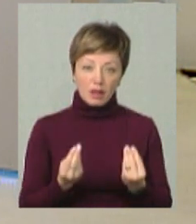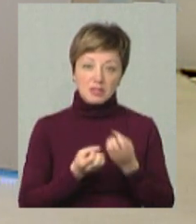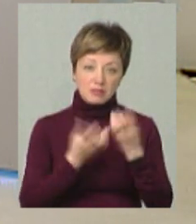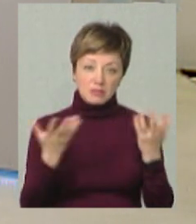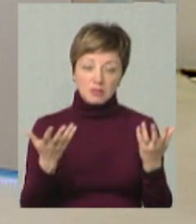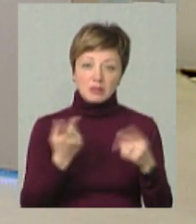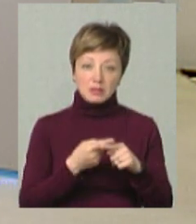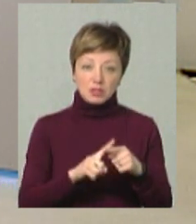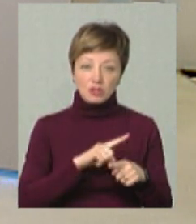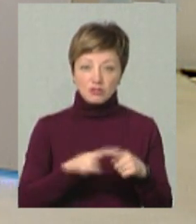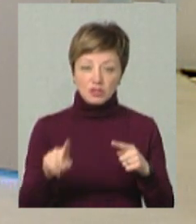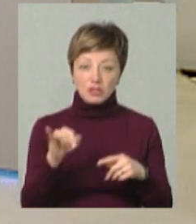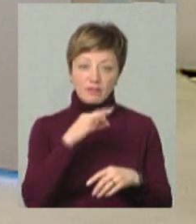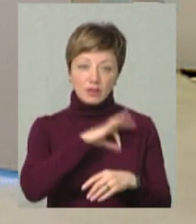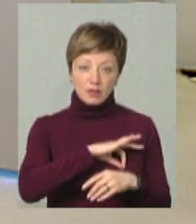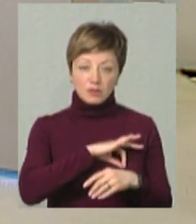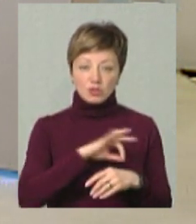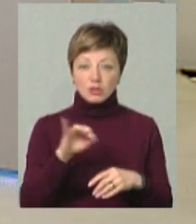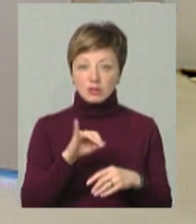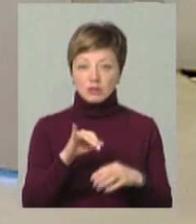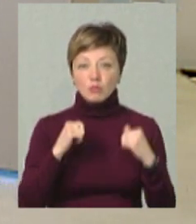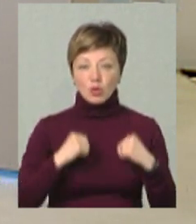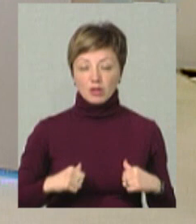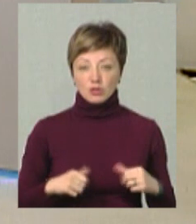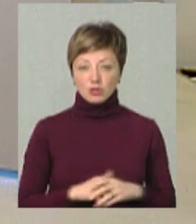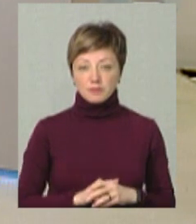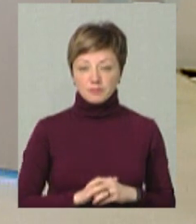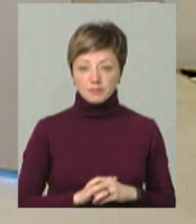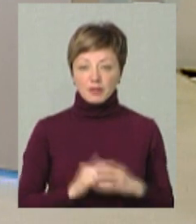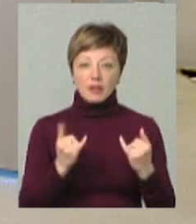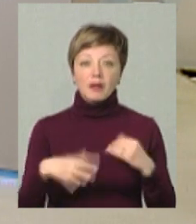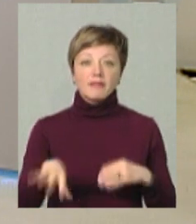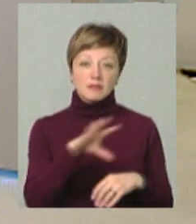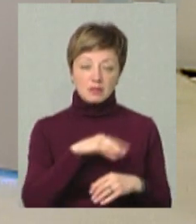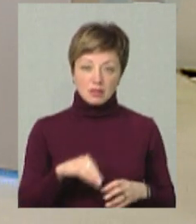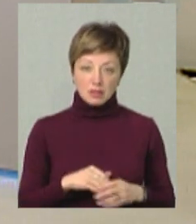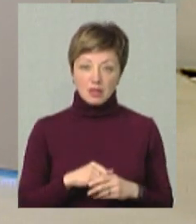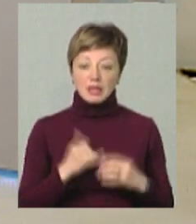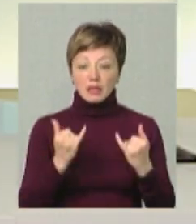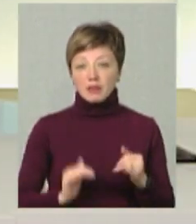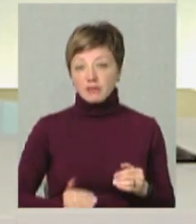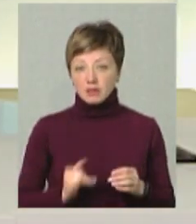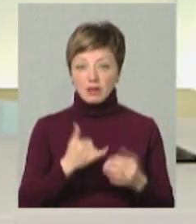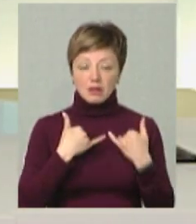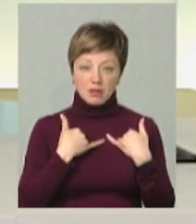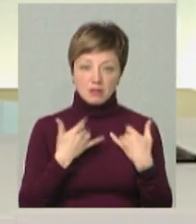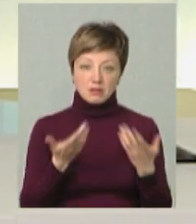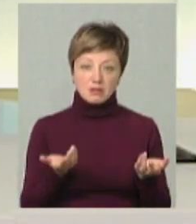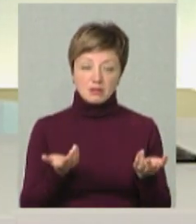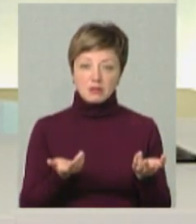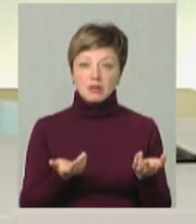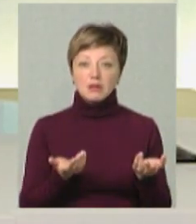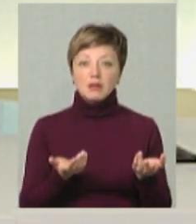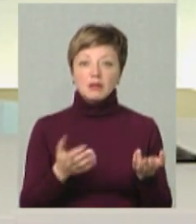світовий, це і швидше, і ефективніше, і спокійніше, скажімо так, для всіх, якби, і для підрядника, і для нас, якби, і для